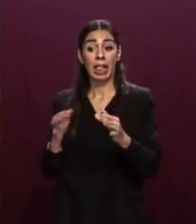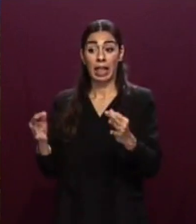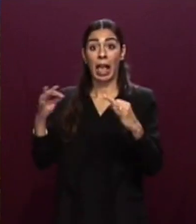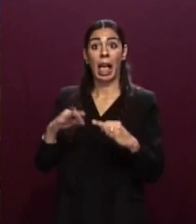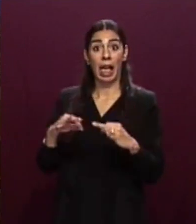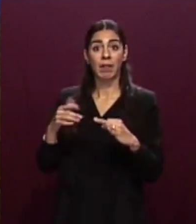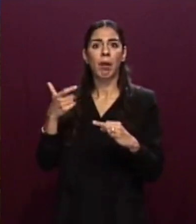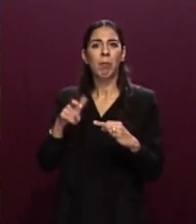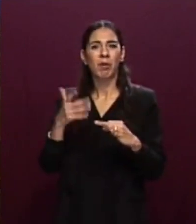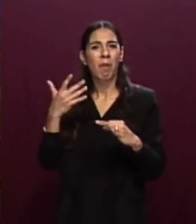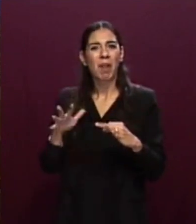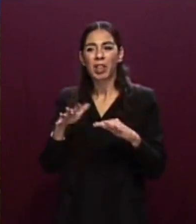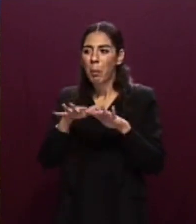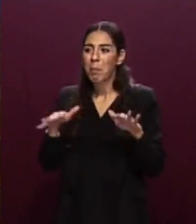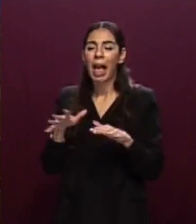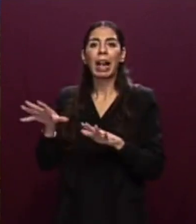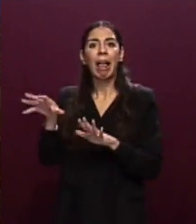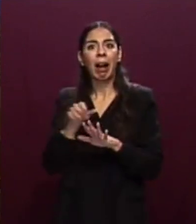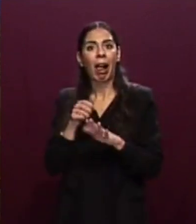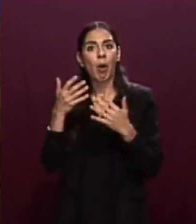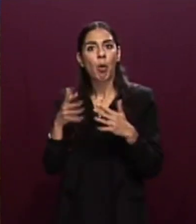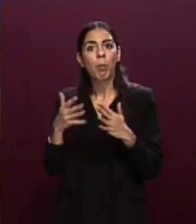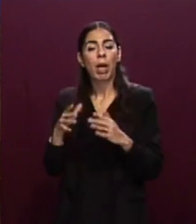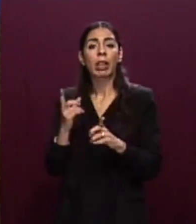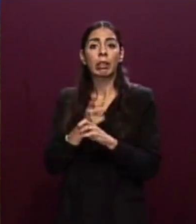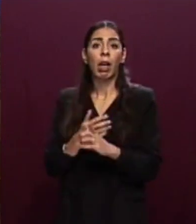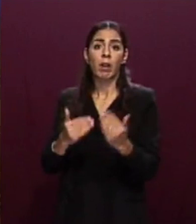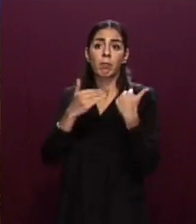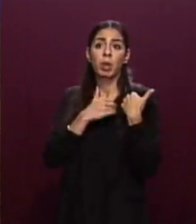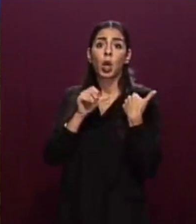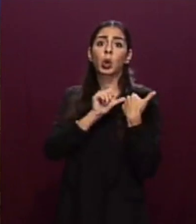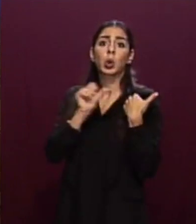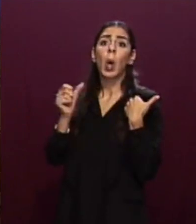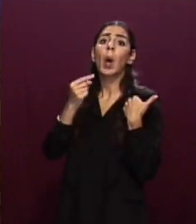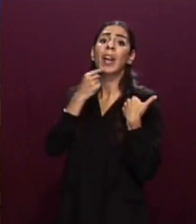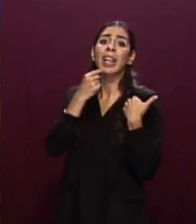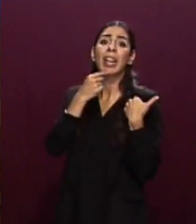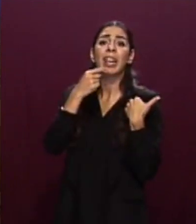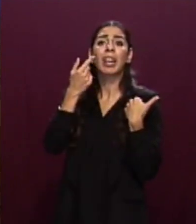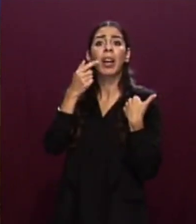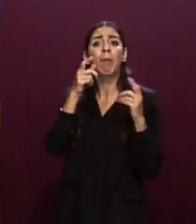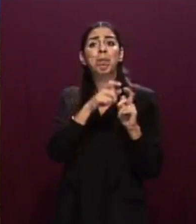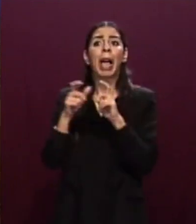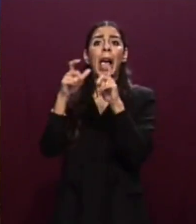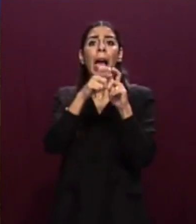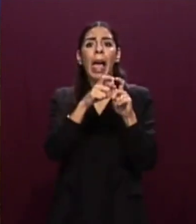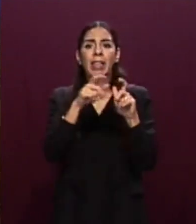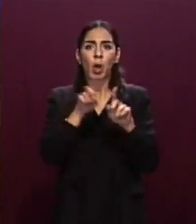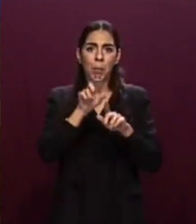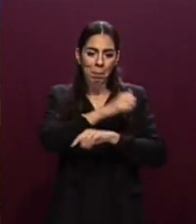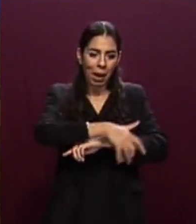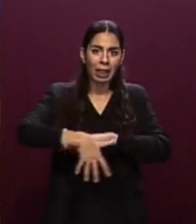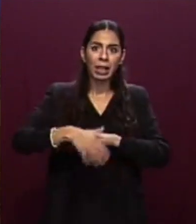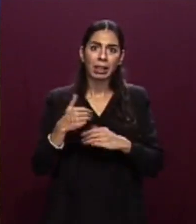recupero in mare non possano pesare sui soli Paesi che rappresentano la frontiera esterna dell'Europa e che geograficamente sono più esposti ai